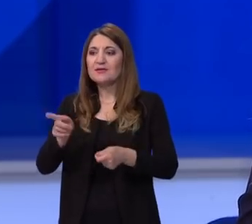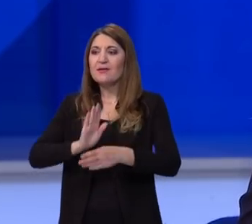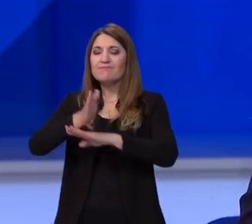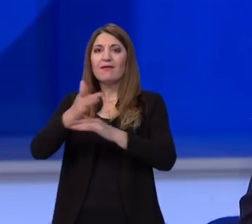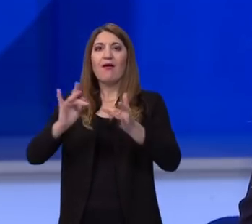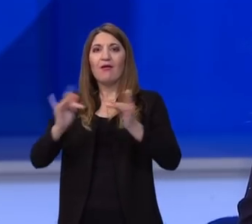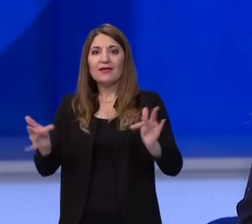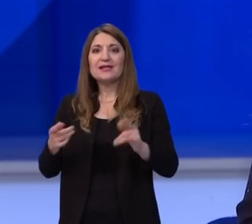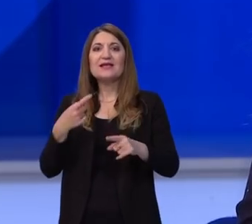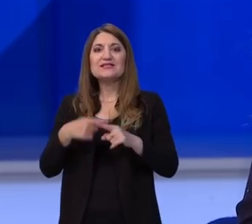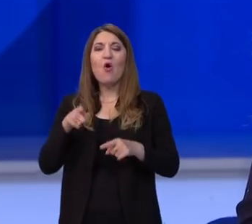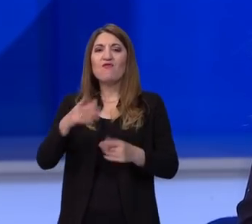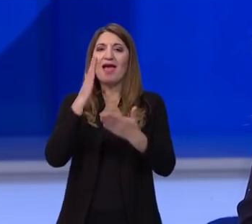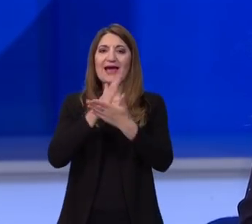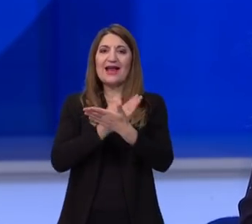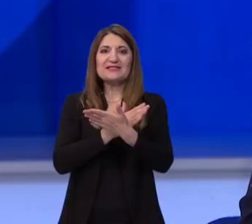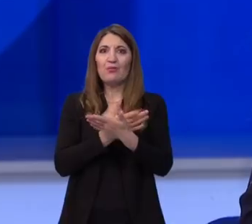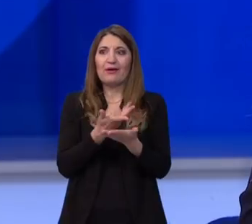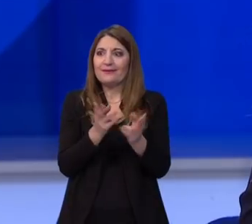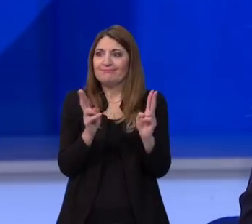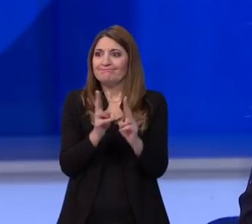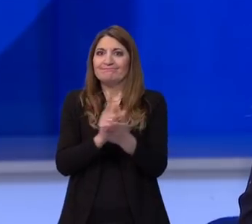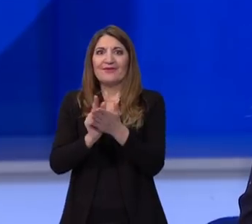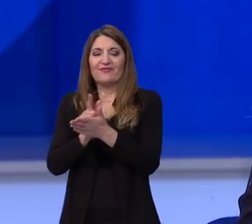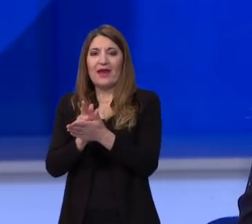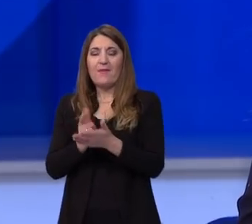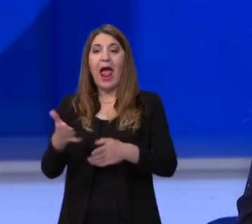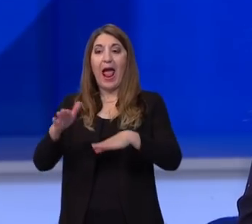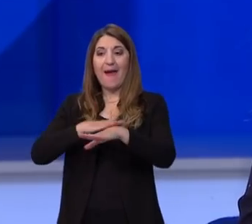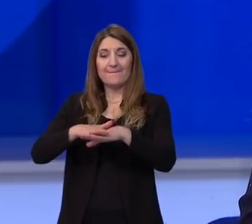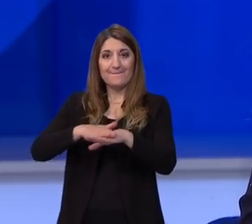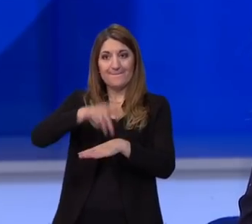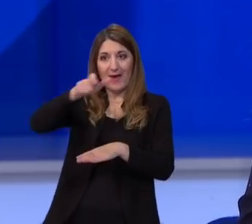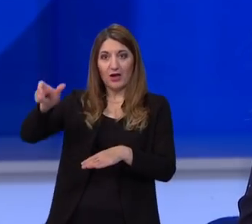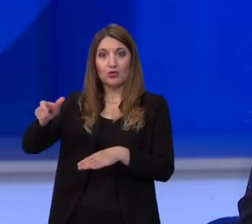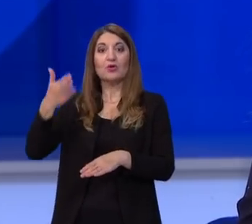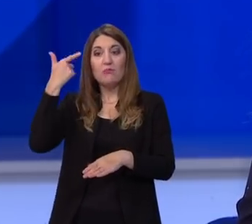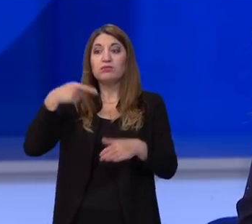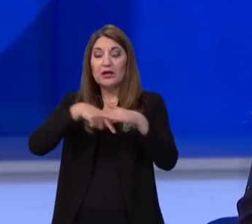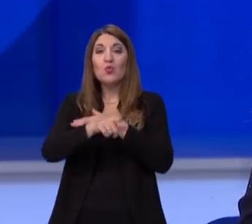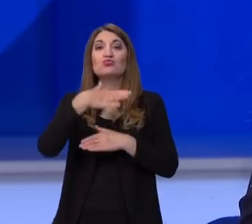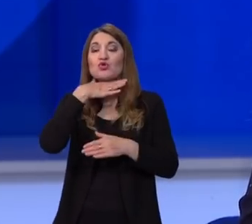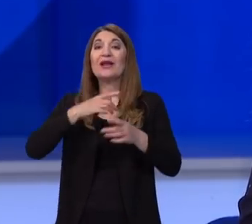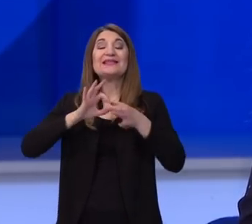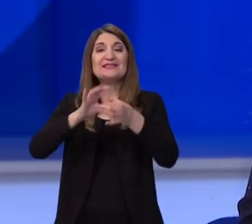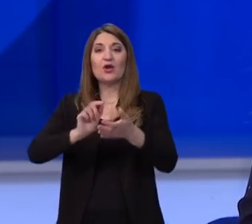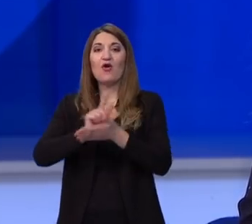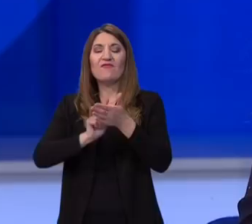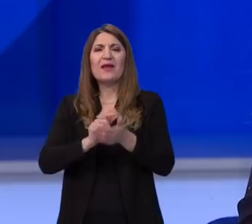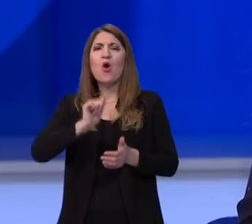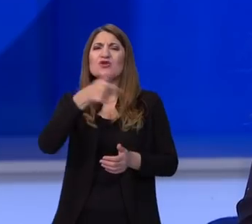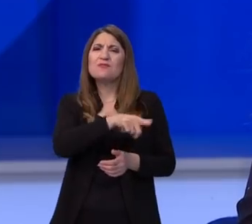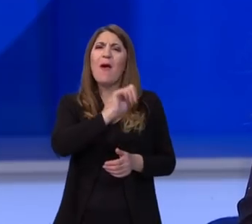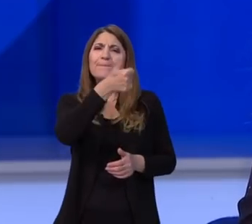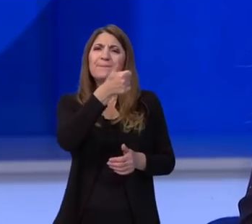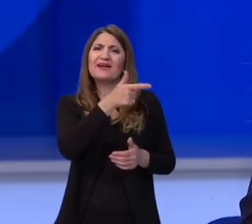nastavom, budući da smo imali raspored u realnom vremenu. Maturanti su nam sve vrijeme bili u školi, osim onoga dijela u prvom polugodištu kada smo